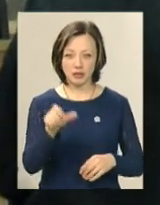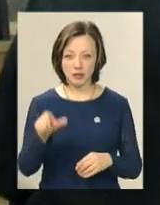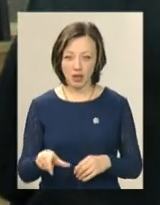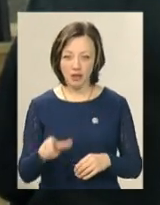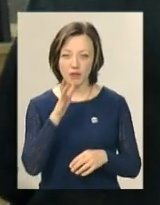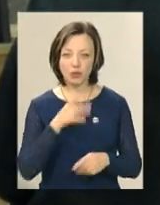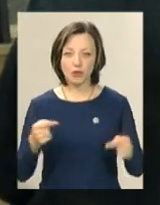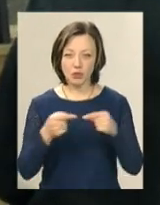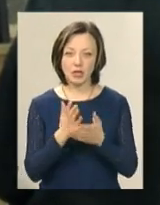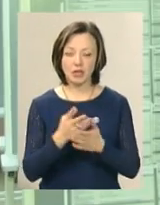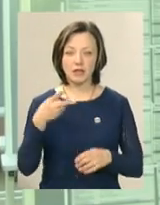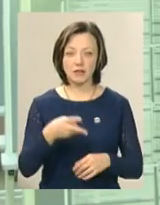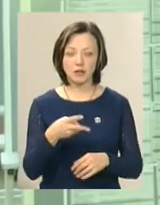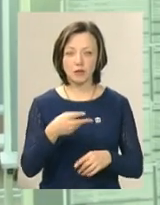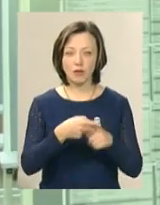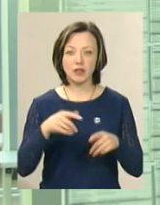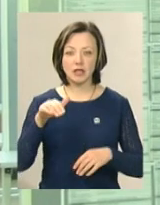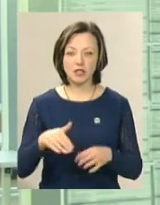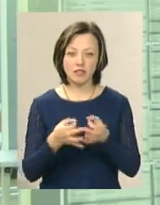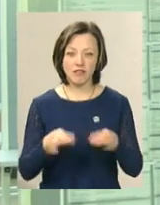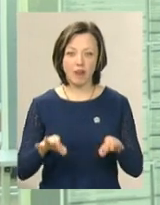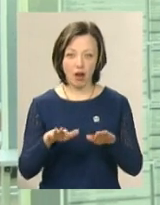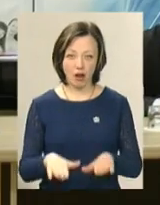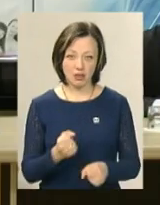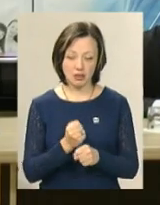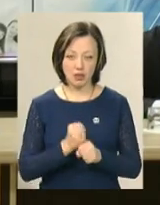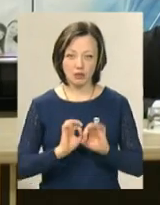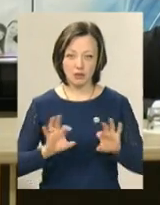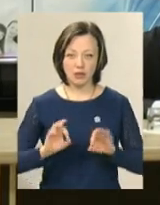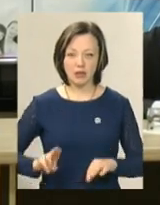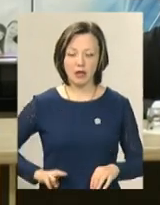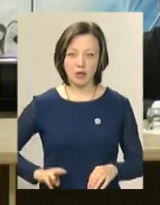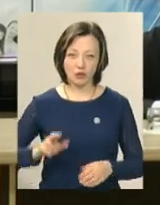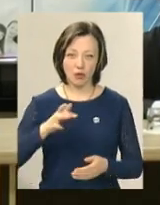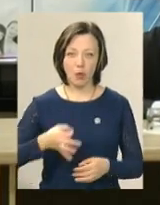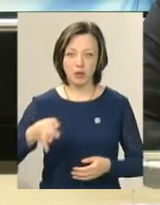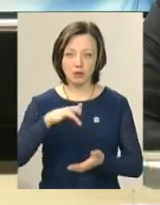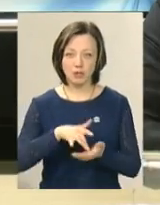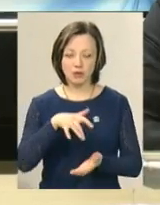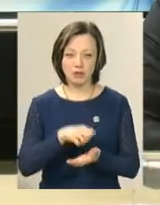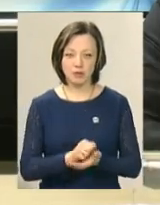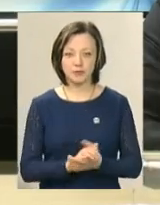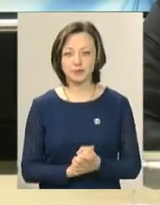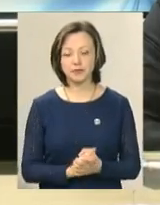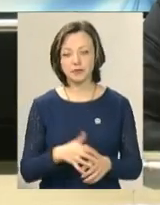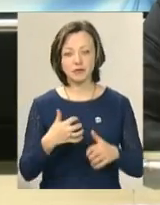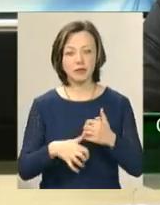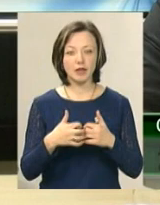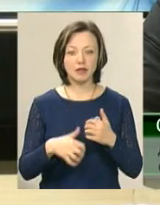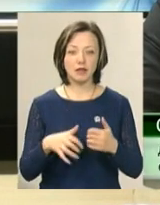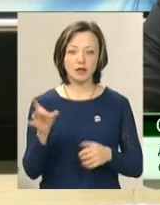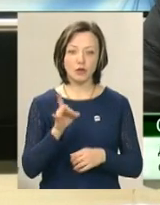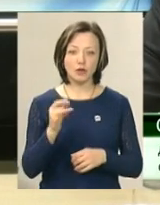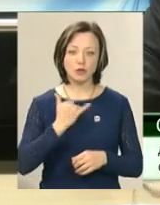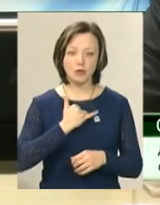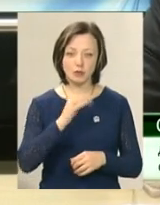Водночас є майже 2,5 тисячі вакансій, розповів директор обласного центру зайнятості Сергій Черешня. Середній розмір у нас по статистиці,